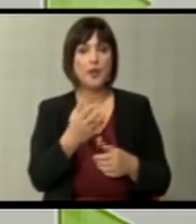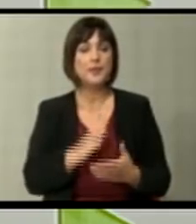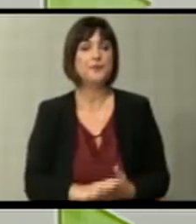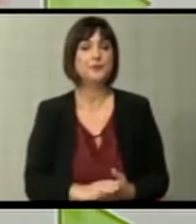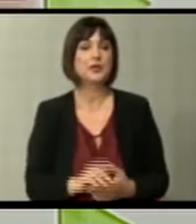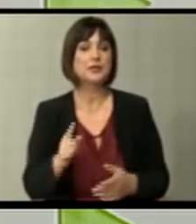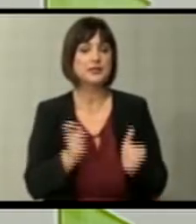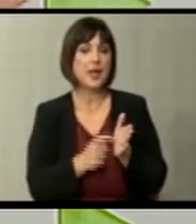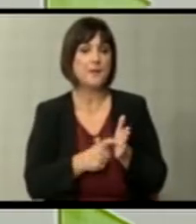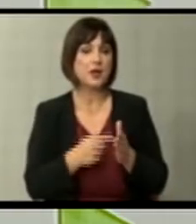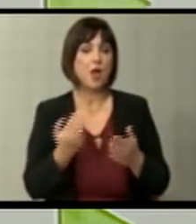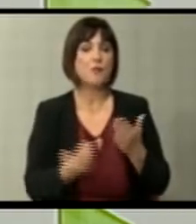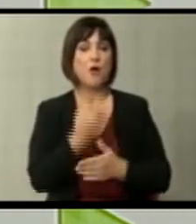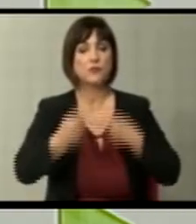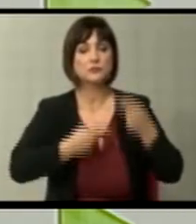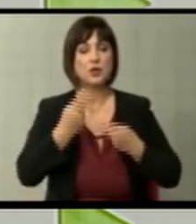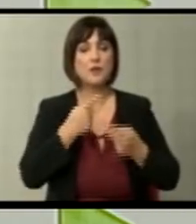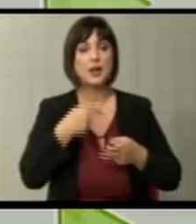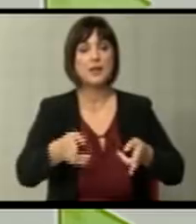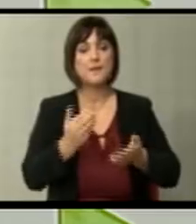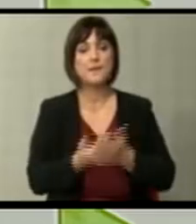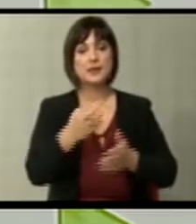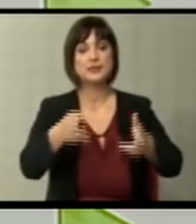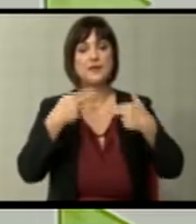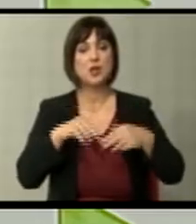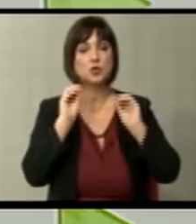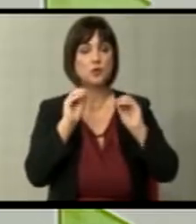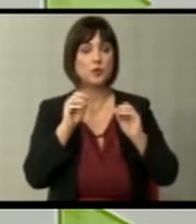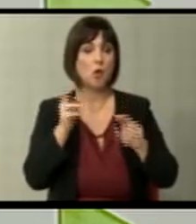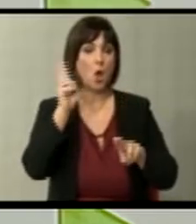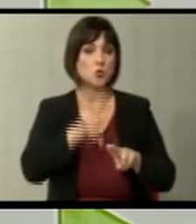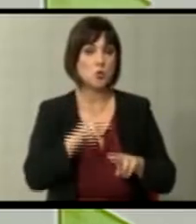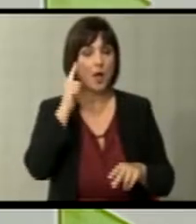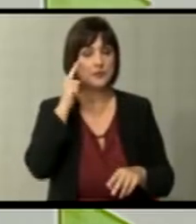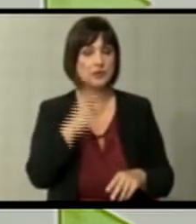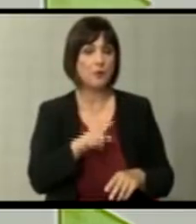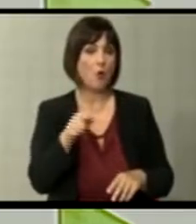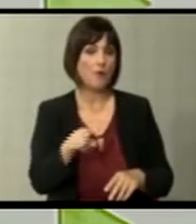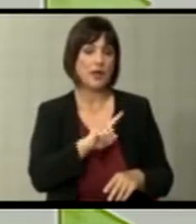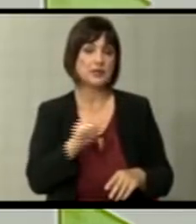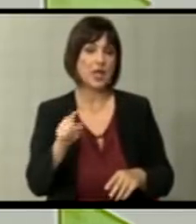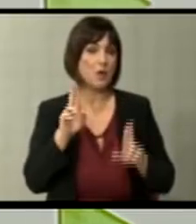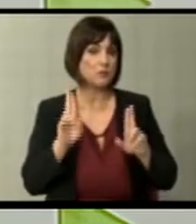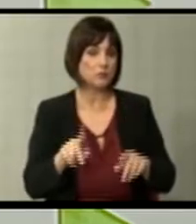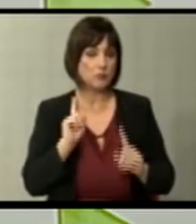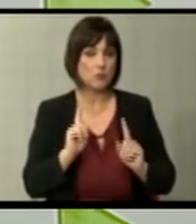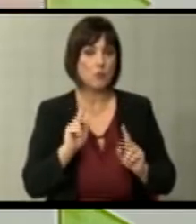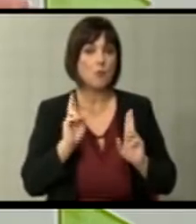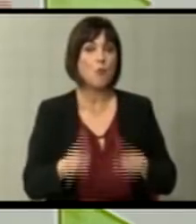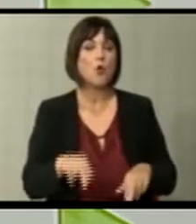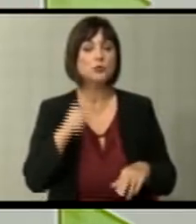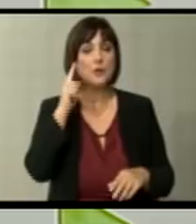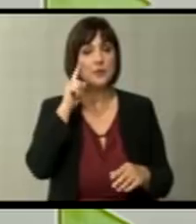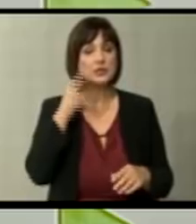да се бара ревидирана методологија пред да се наврати Советот на одлуката. Мислам дека тоа не е веројатно. Мислам дека,